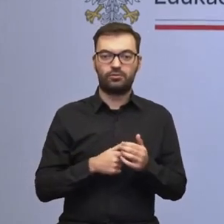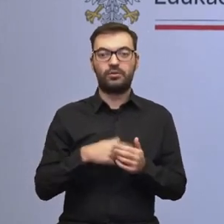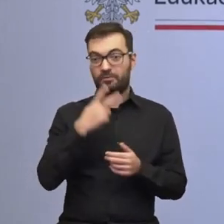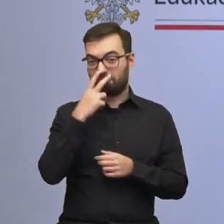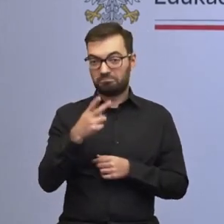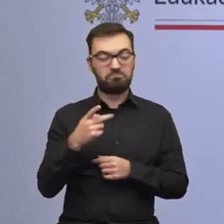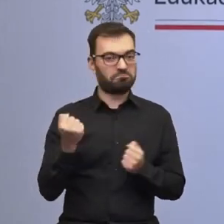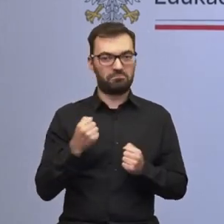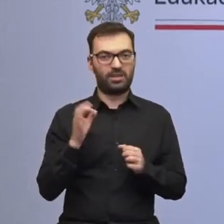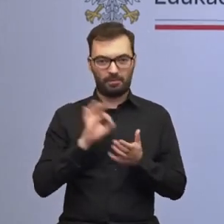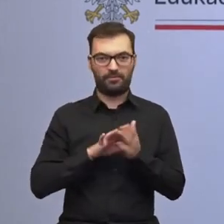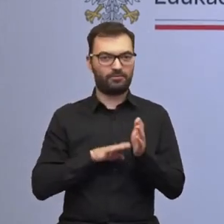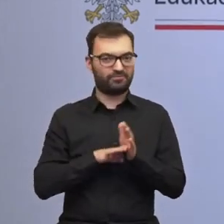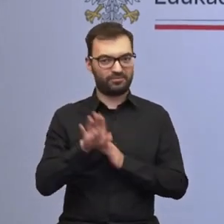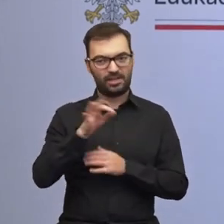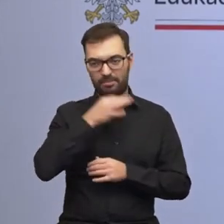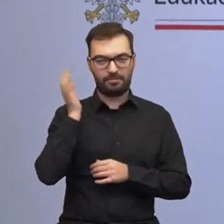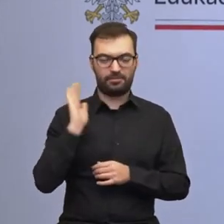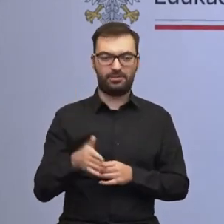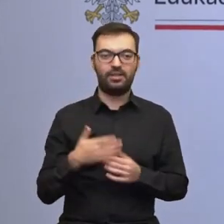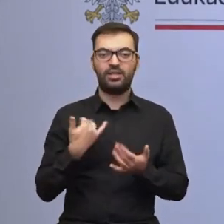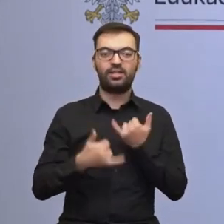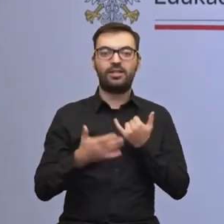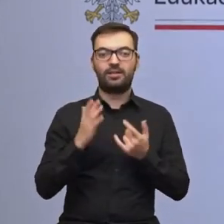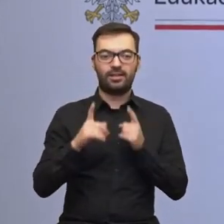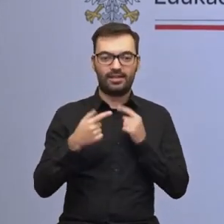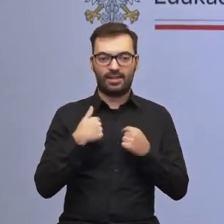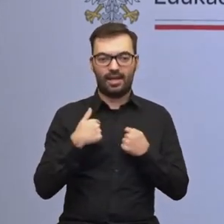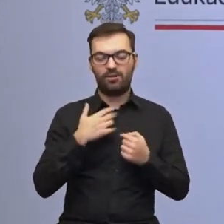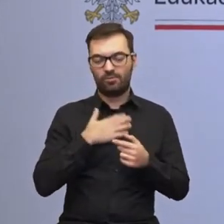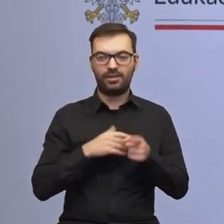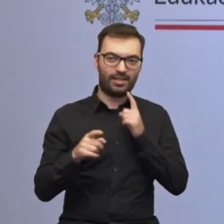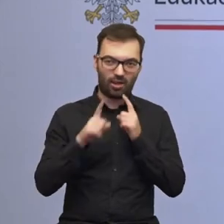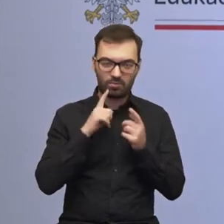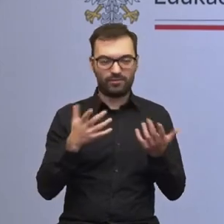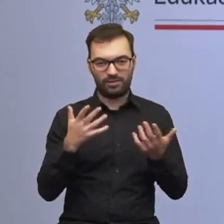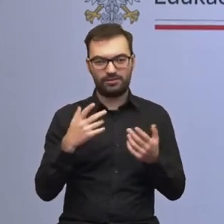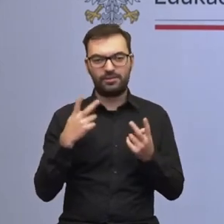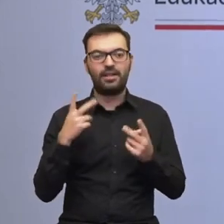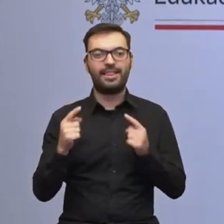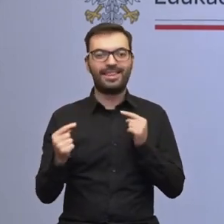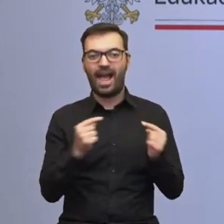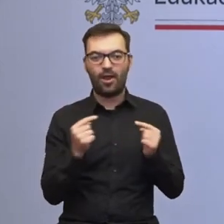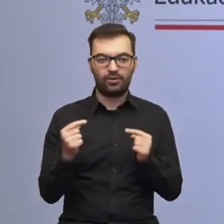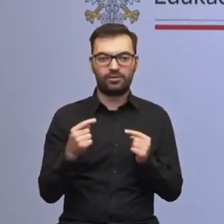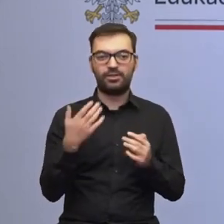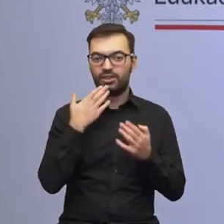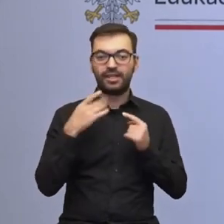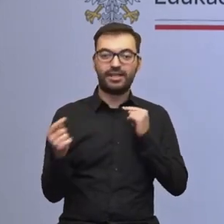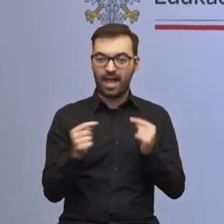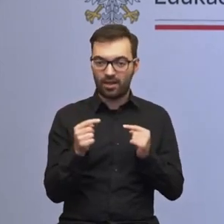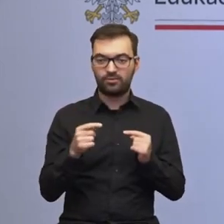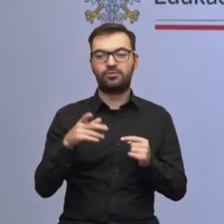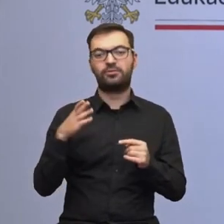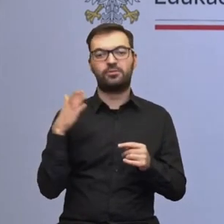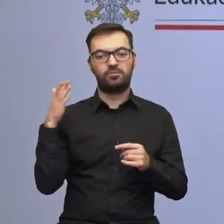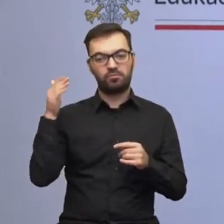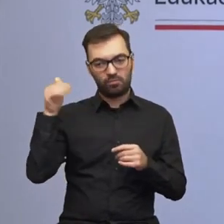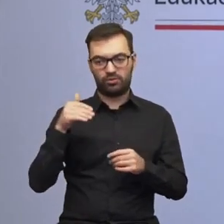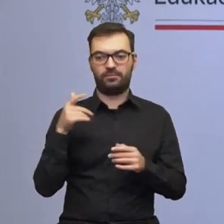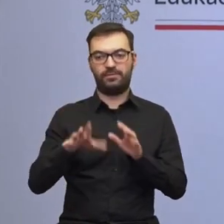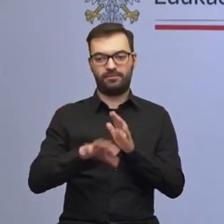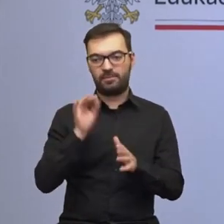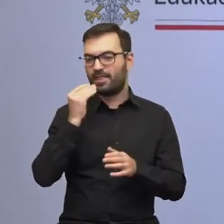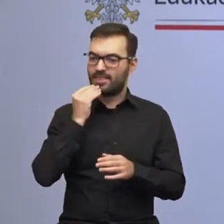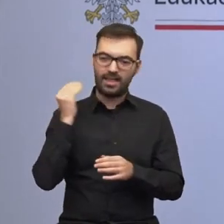dla nas, bo tylko w takim dialogu, ja jestem w ogóle zwolennikiem dialogowości, możemy wypracować faktycznie najlepsze